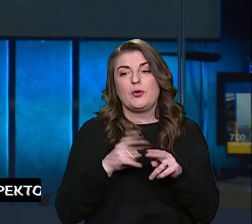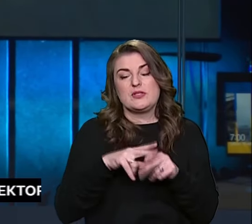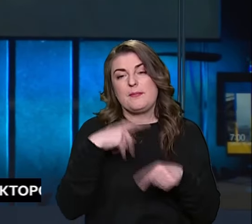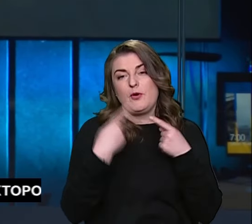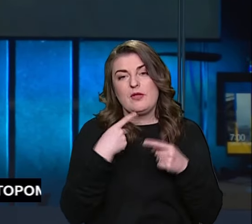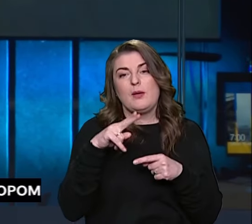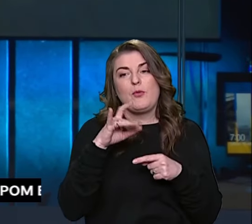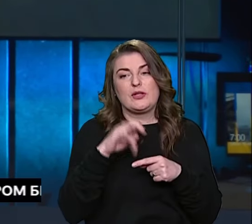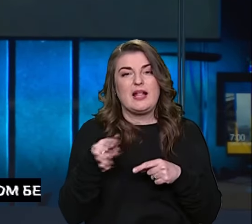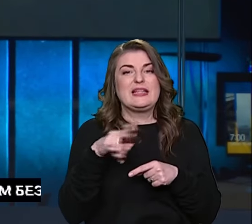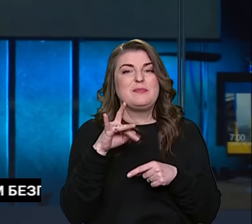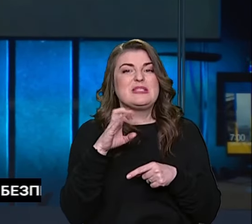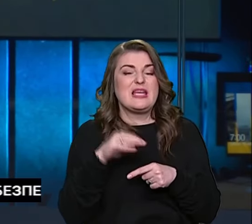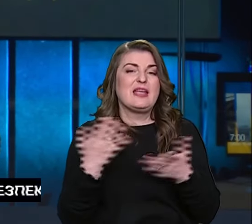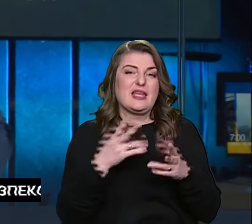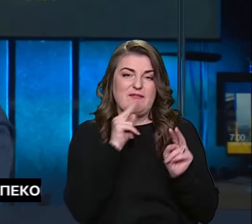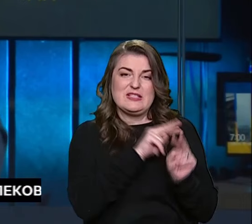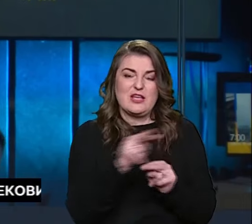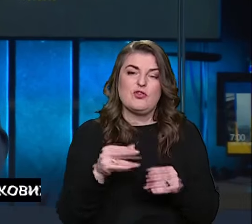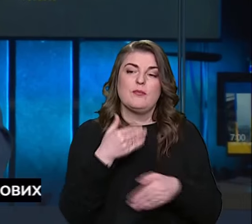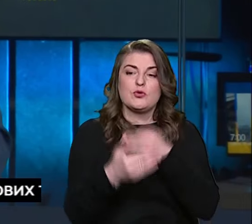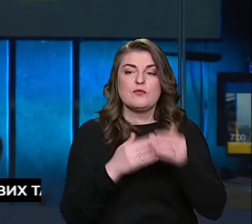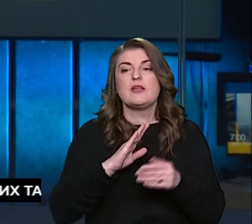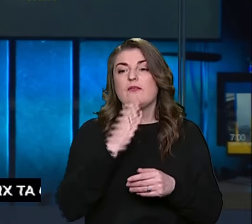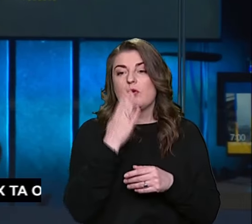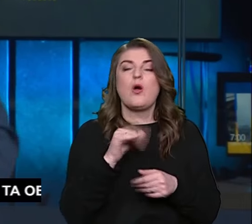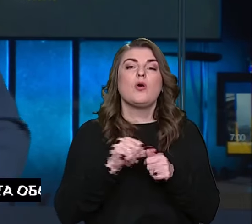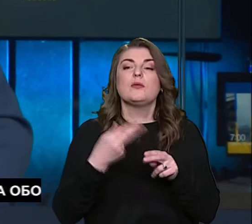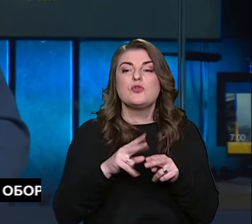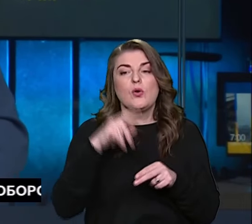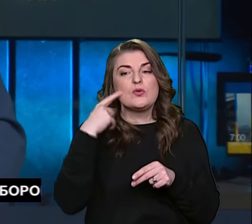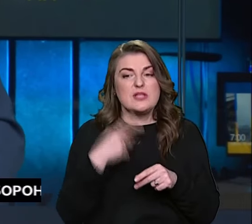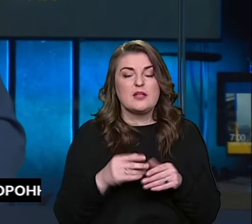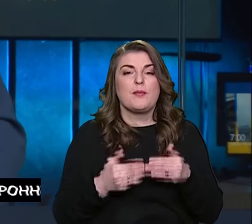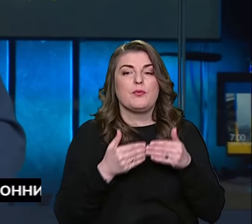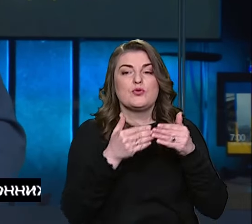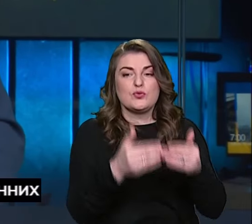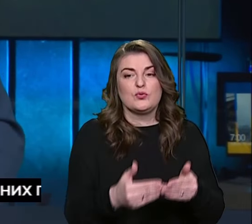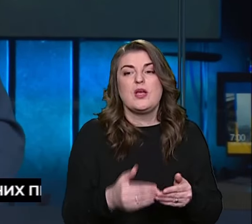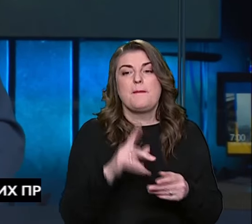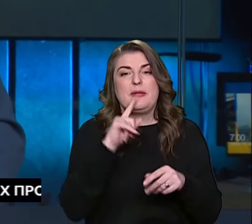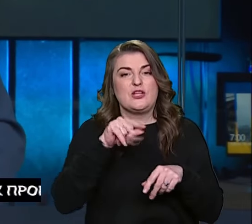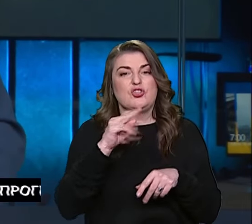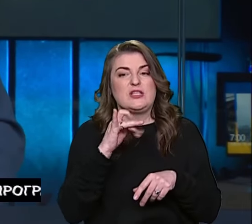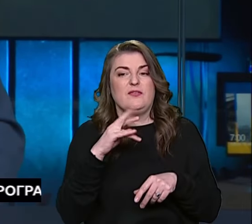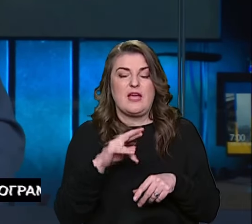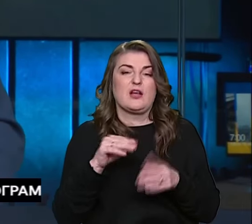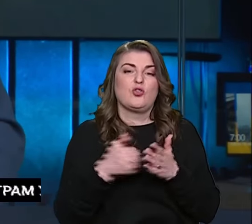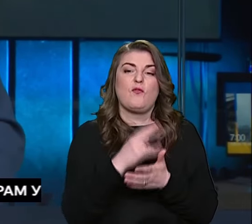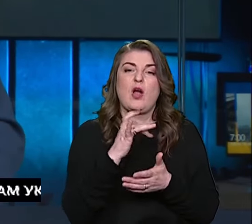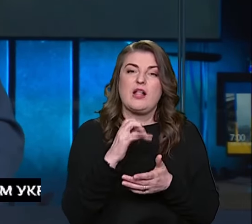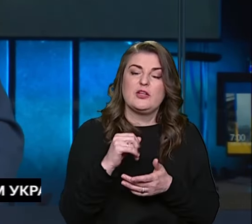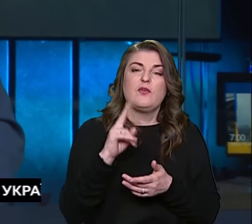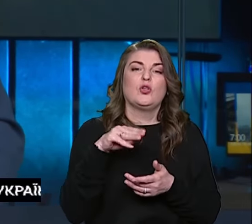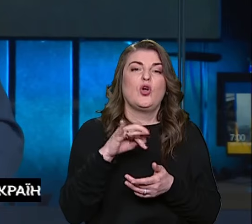Про це повідомив портал Діпстет, який відстежує просування ворога. Окрім цього, росіяни просунулися біля Часового Яру, Новокалинового